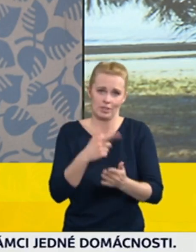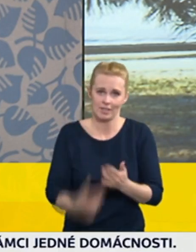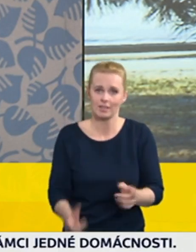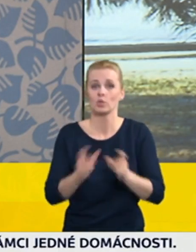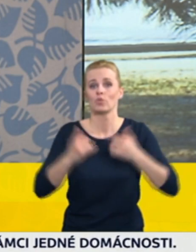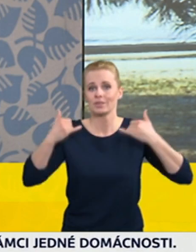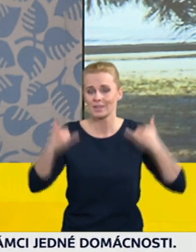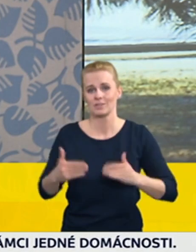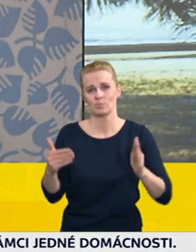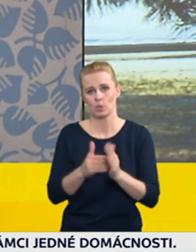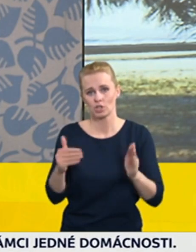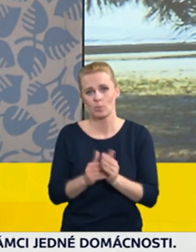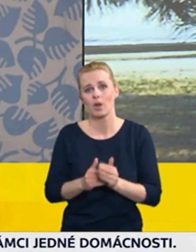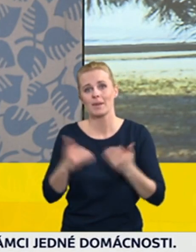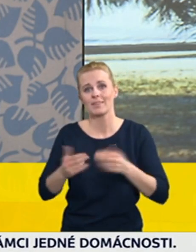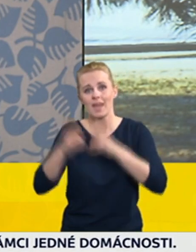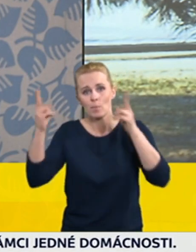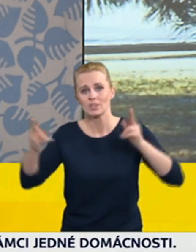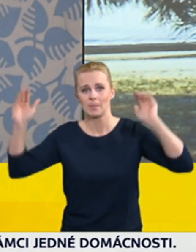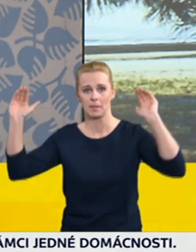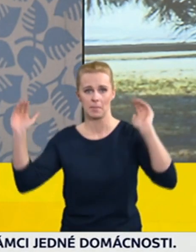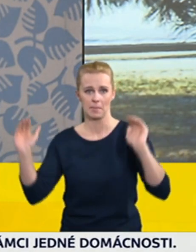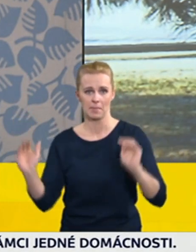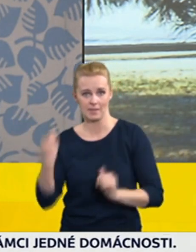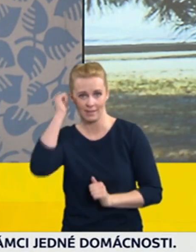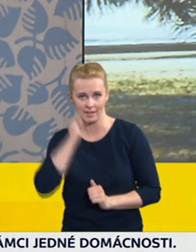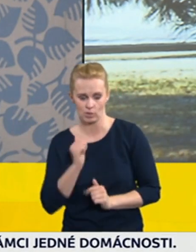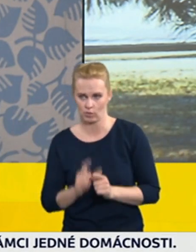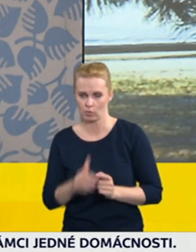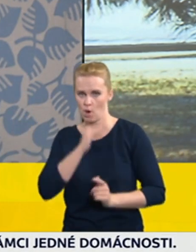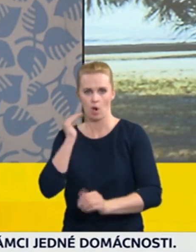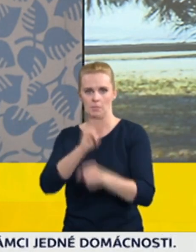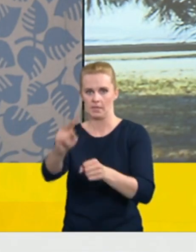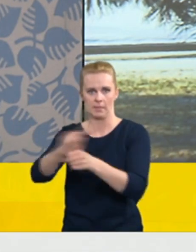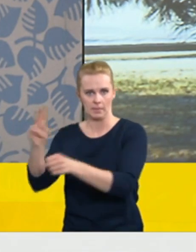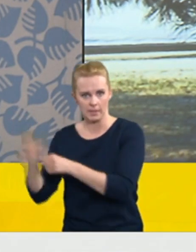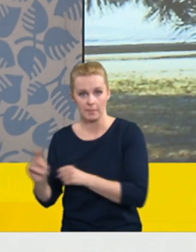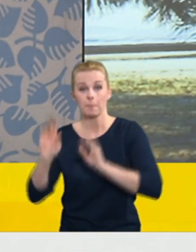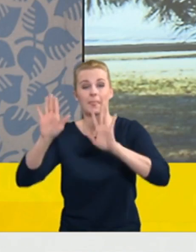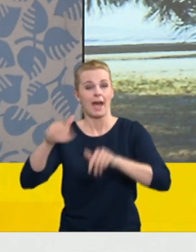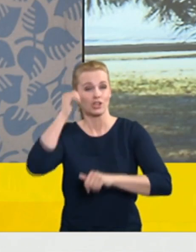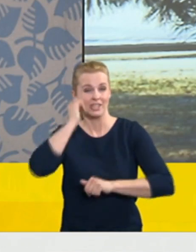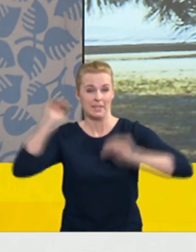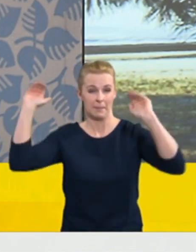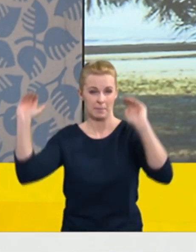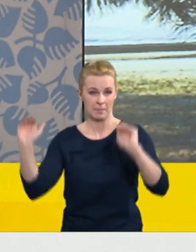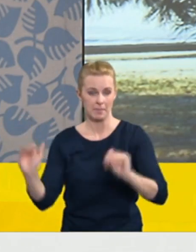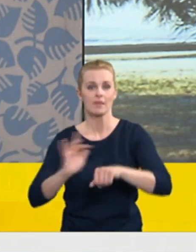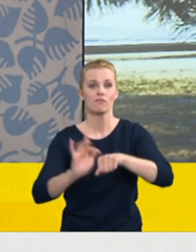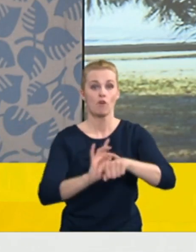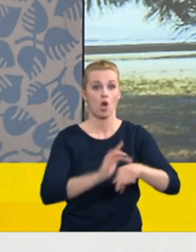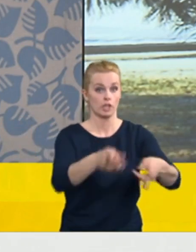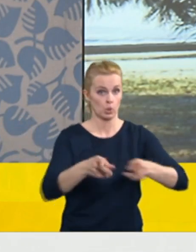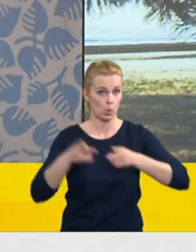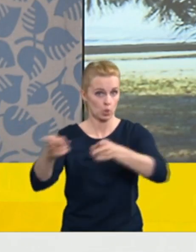zejména na to, aby se začaly uvolňovat nemocnice. Jakmile k tomu dojde, jakmile dojde k poklesu hospitalizovaných na lůžku, tak potom se budeme bavit